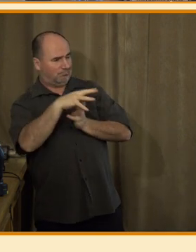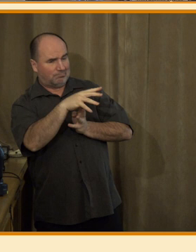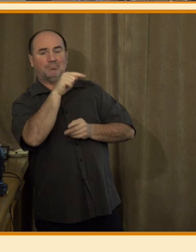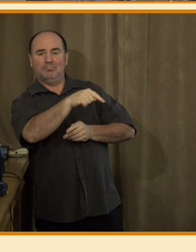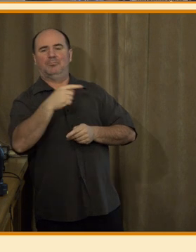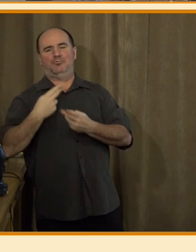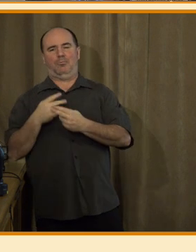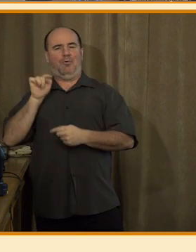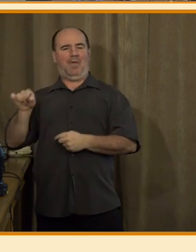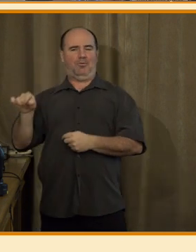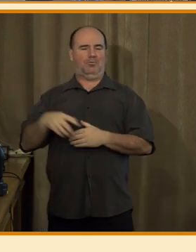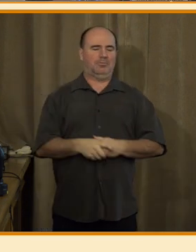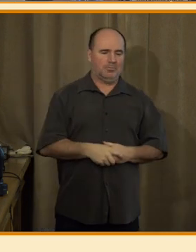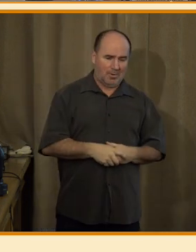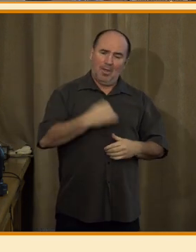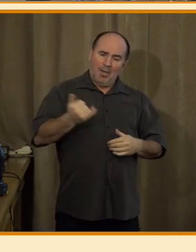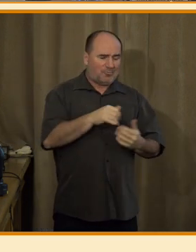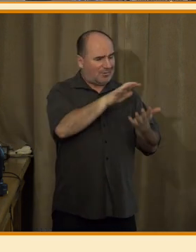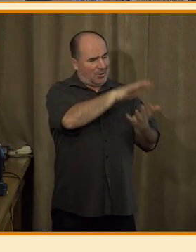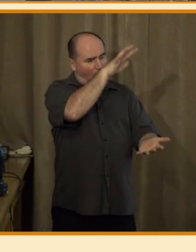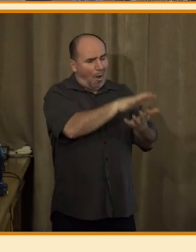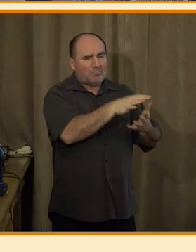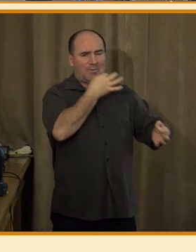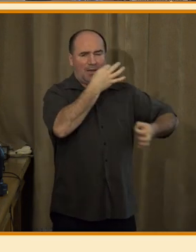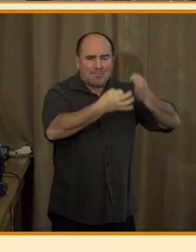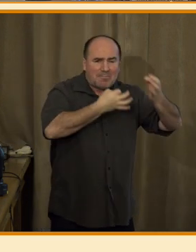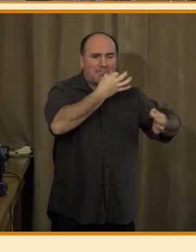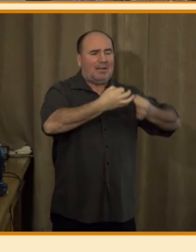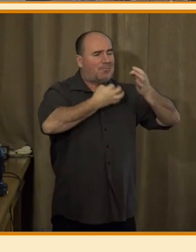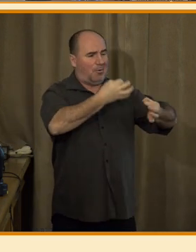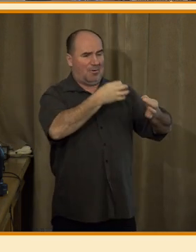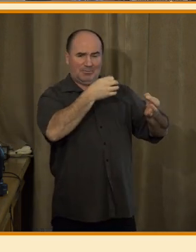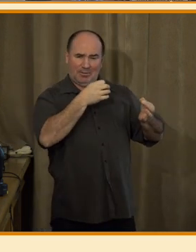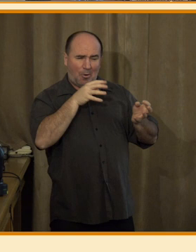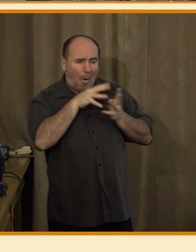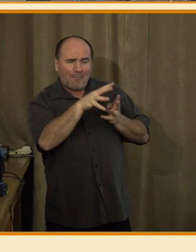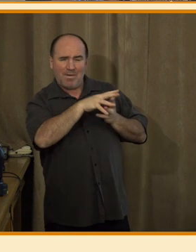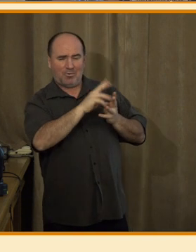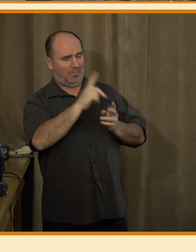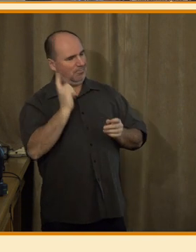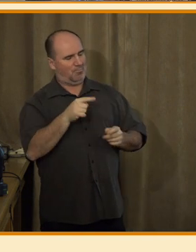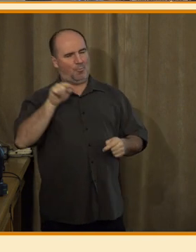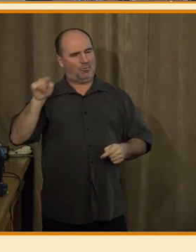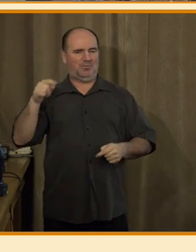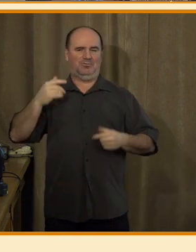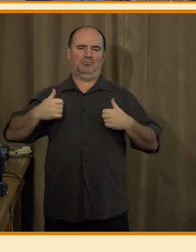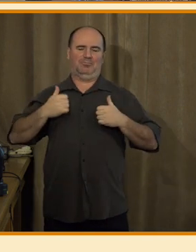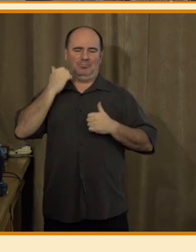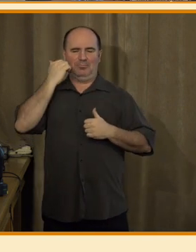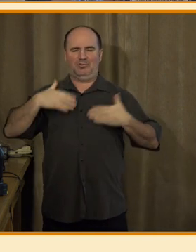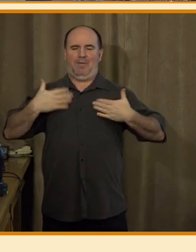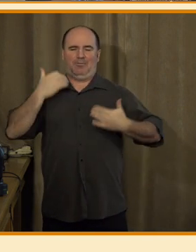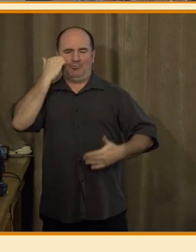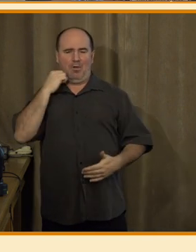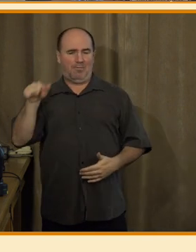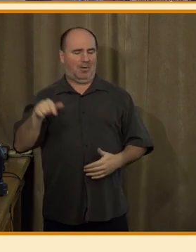Vždycky je potřeba ověřit faktickou správnost upraveného textu. Není vhodné to používat jako spolehlivý zdroj